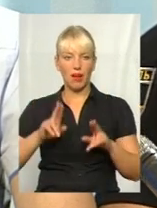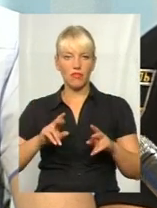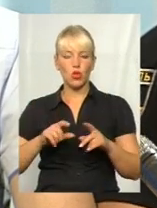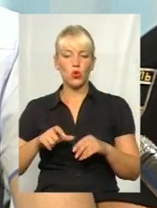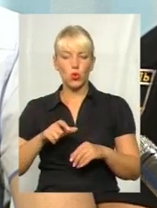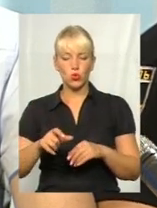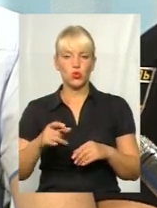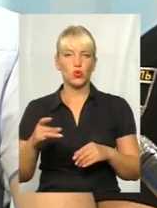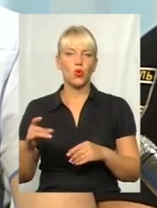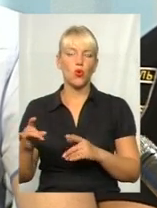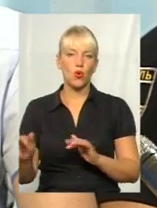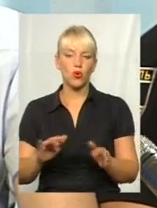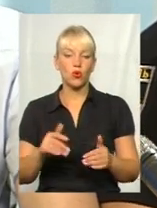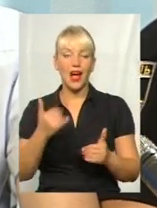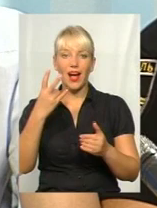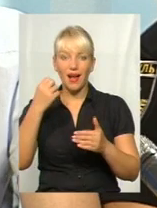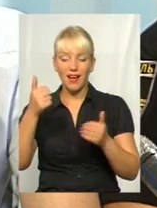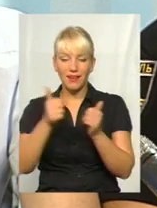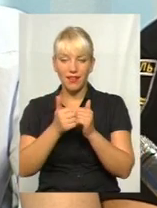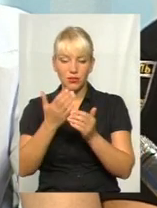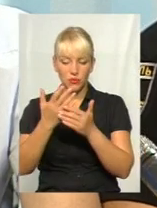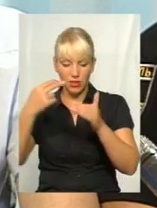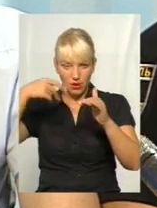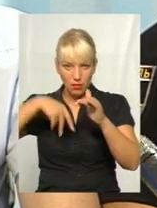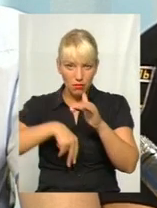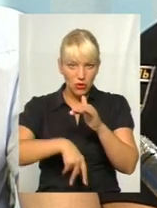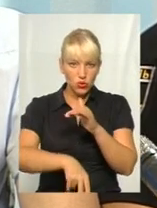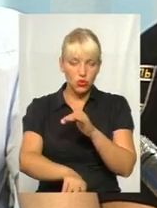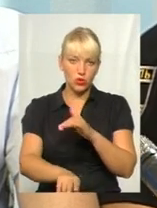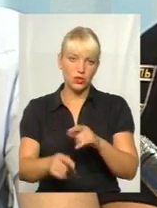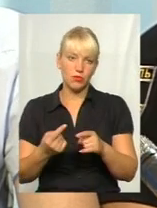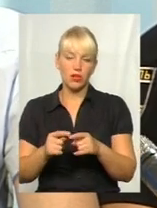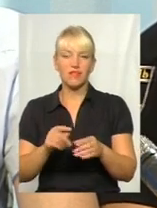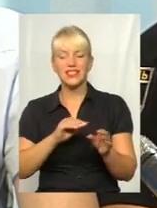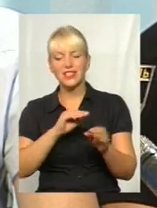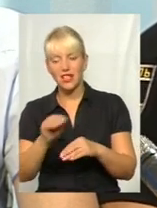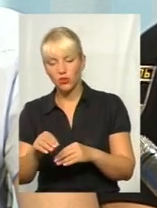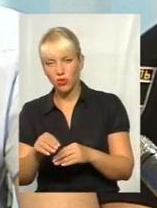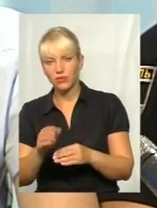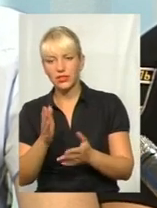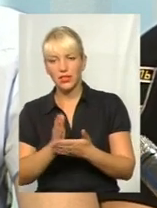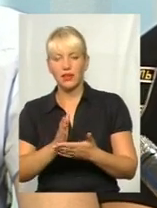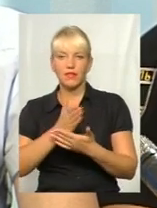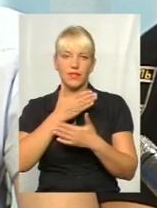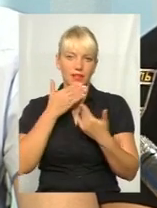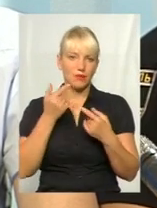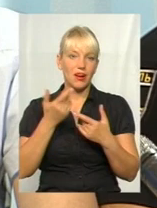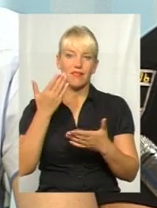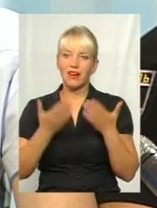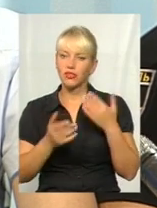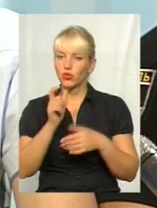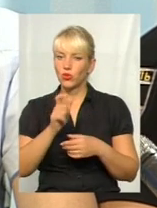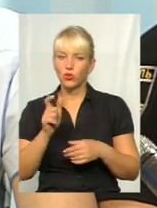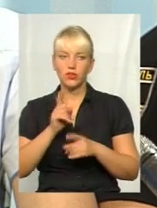поруч є пішохідний перехід. І за того, встановимо ми пішохідний перехід, не встановимо. Якщо люди самі не будуть виконувати